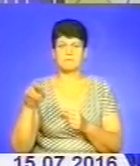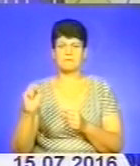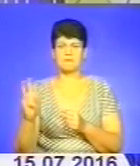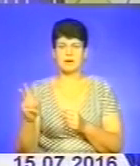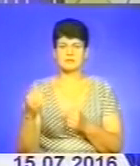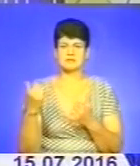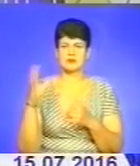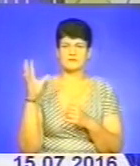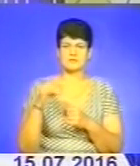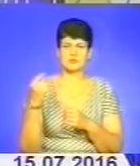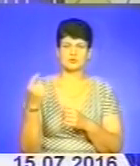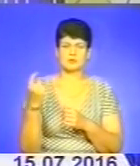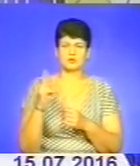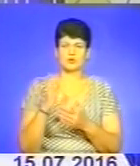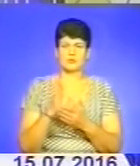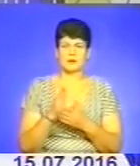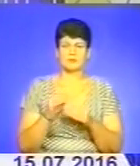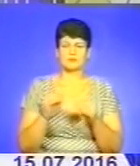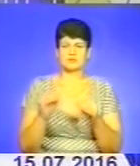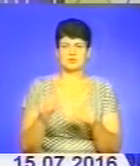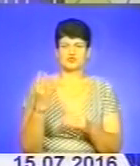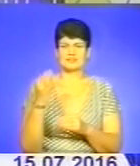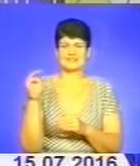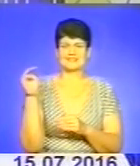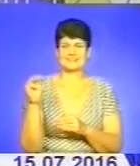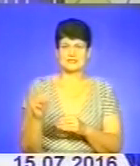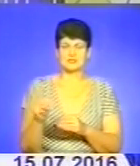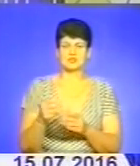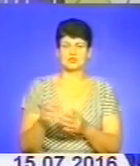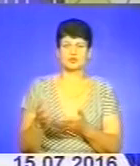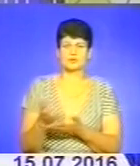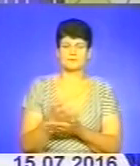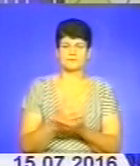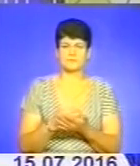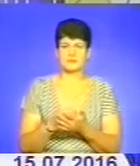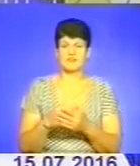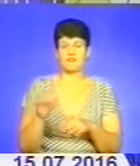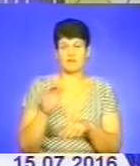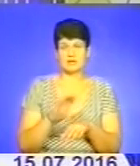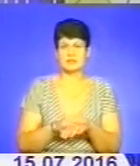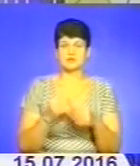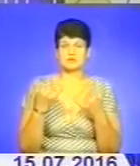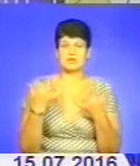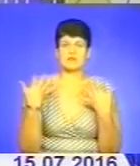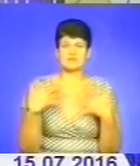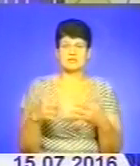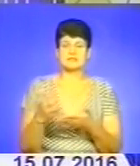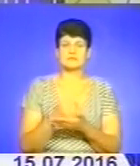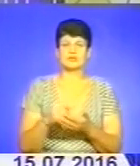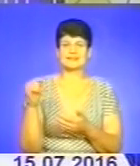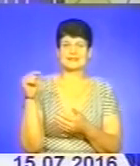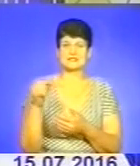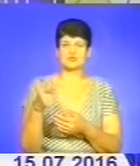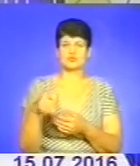господарства, що мають в районі посілено, аж за 4 тисячі до молоту. Фактично зараз десь зібрано тисячу гектарів.